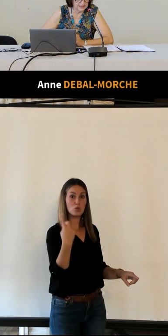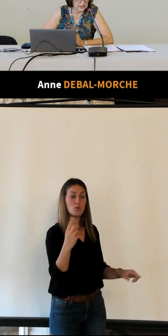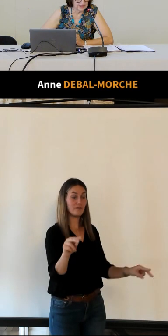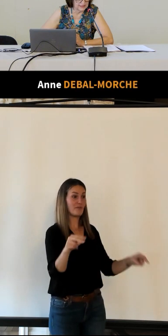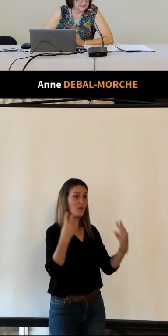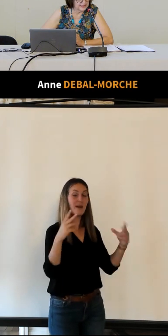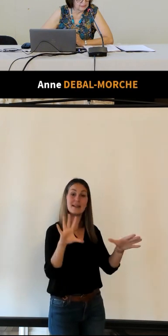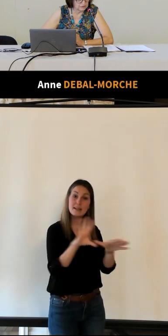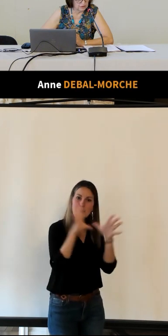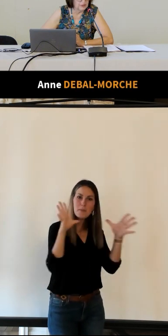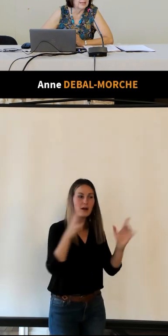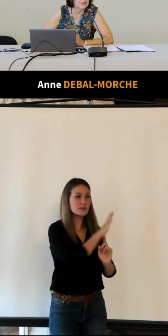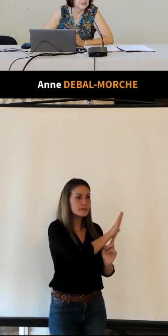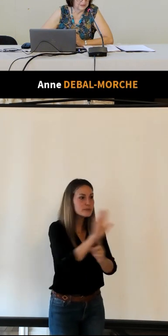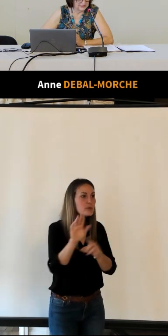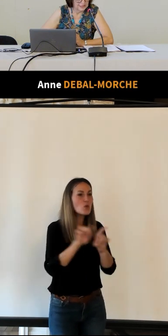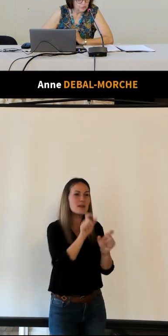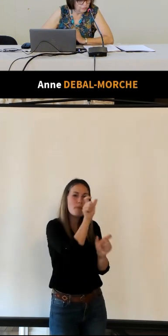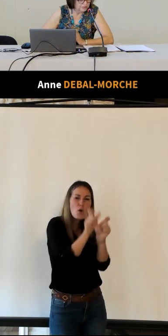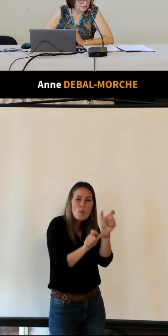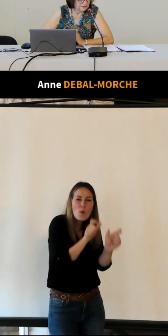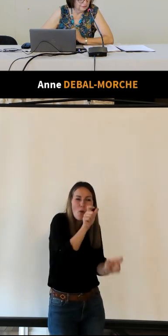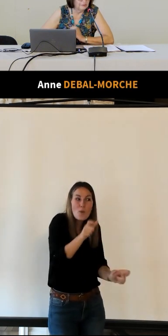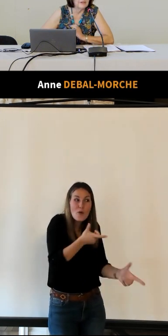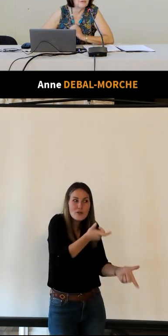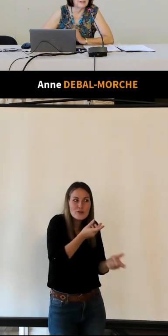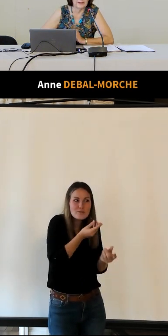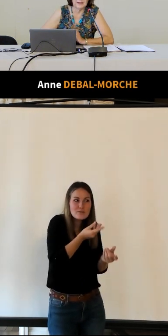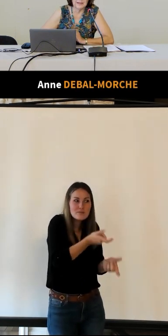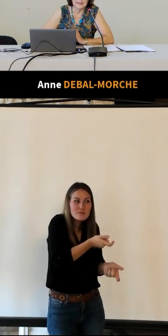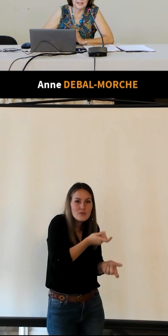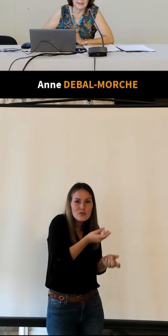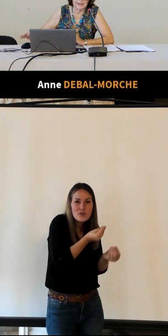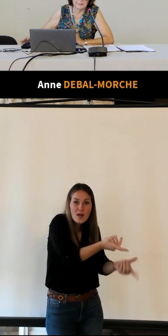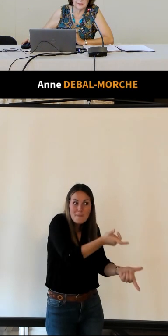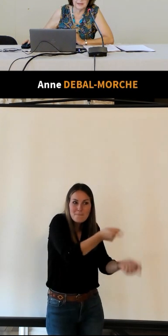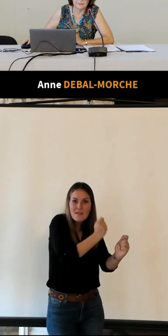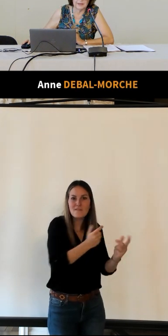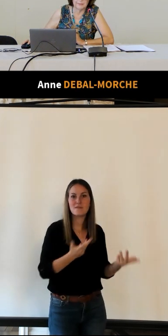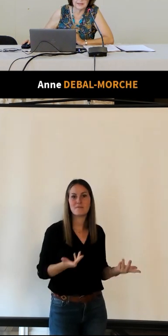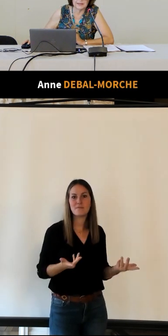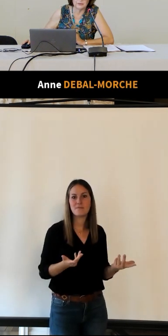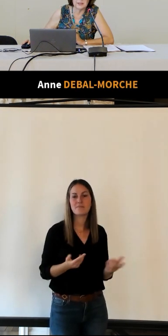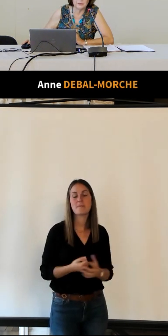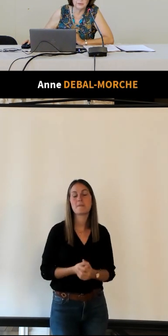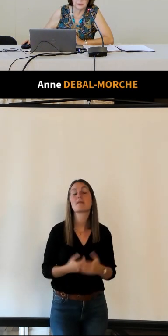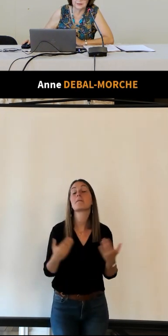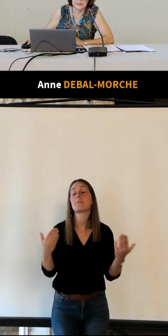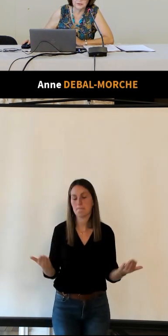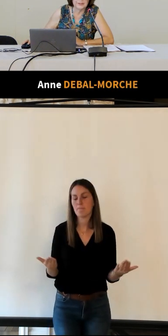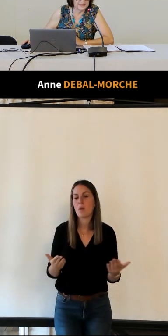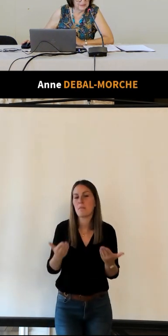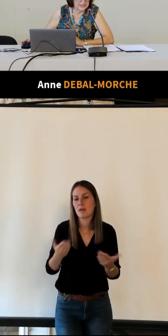des images et les éléments de langage donc on va voir là à partir du début